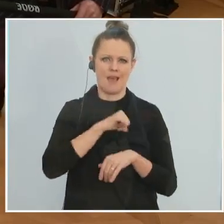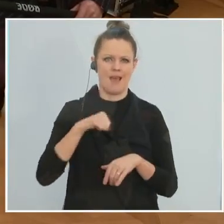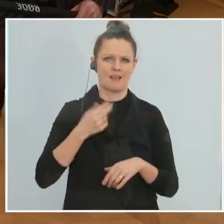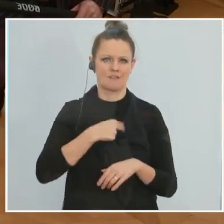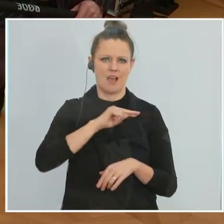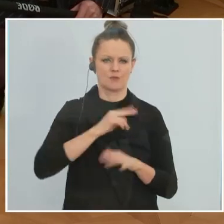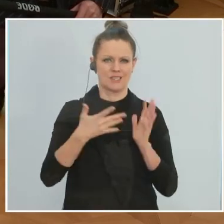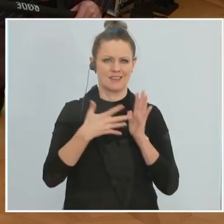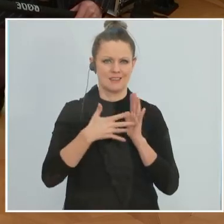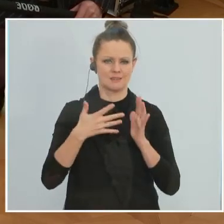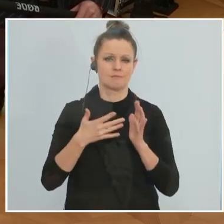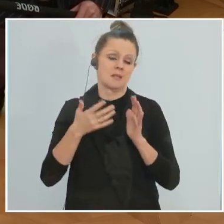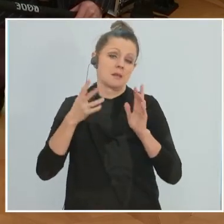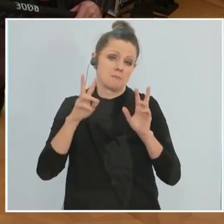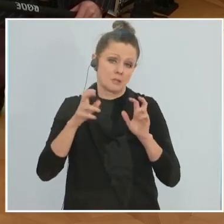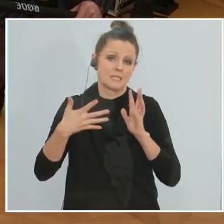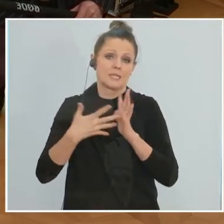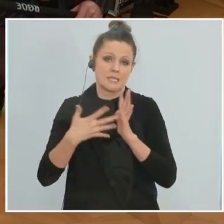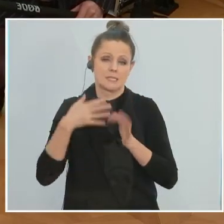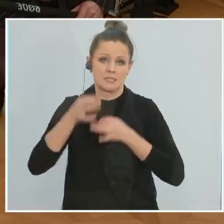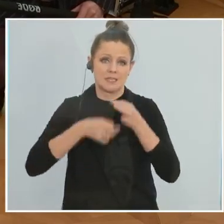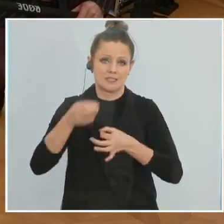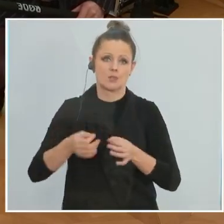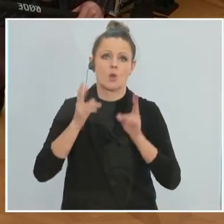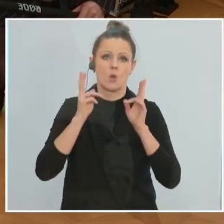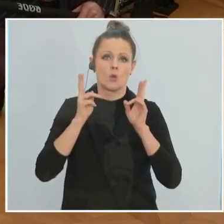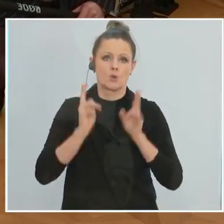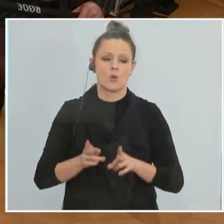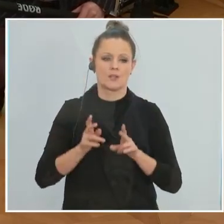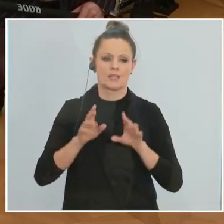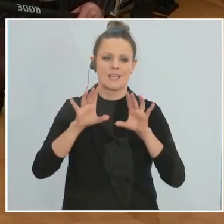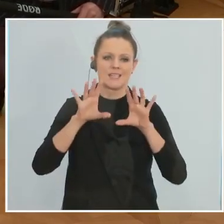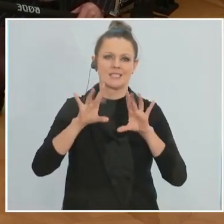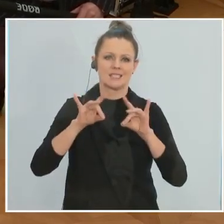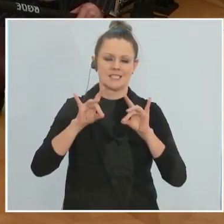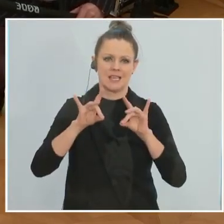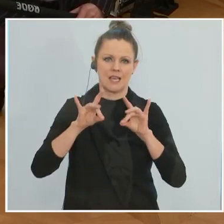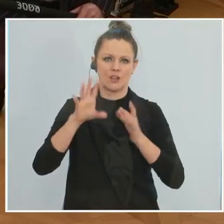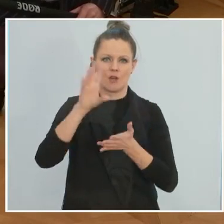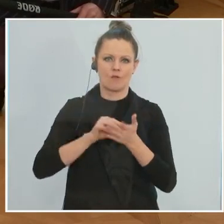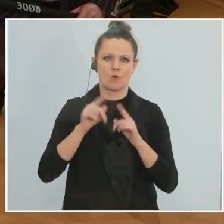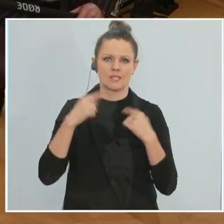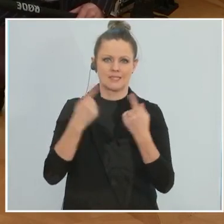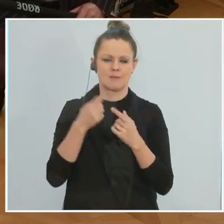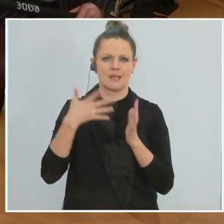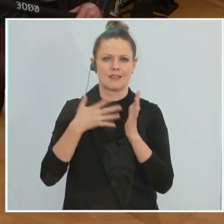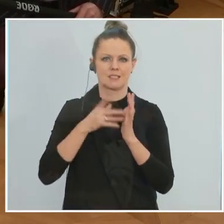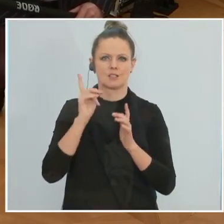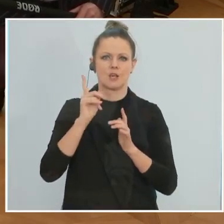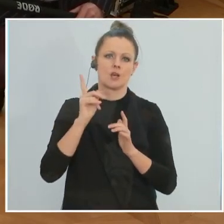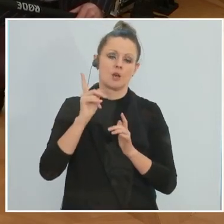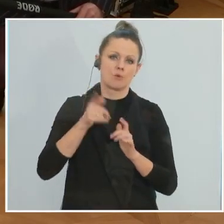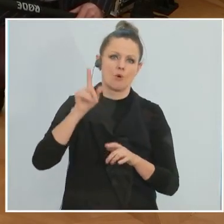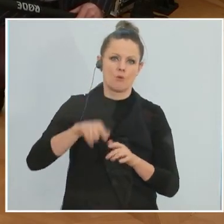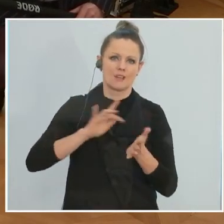Testen, Teststrategie. Also er hat gesagt, man könnte bis zu zehn solcher Wohnzimmertests pro Monat den Leuten kostenlos zur Verfügung stellen. Was